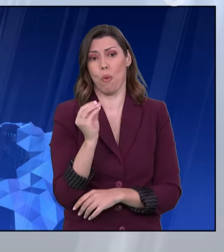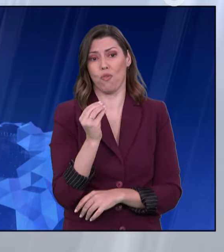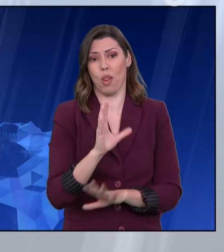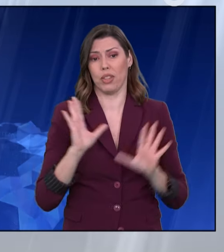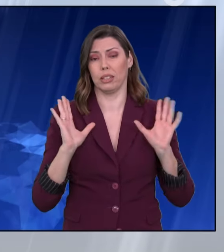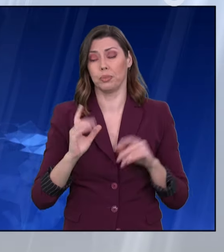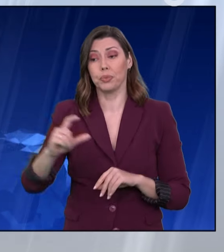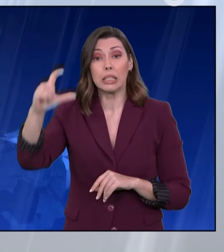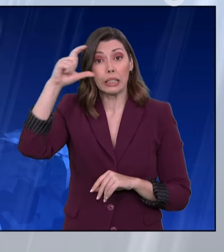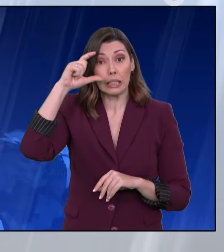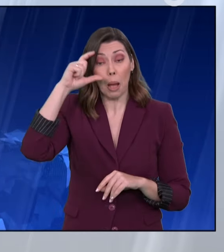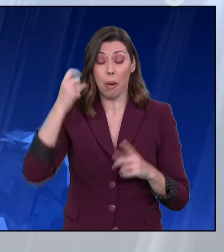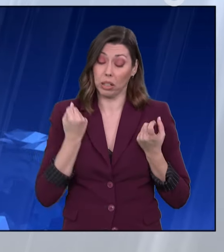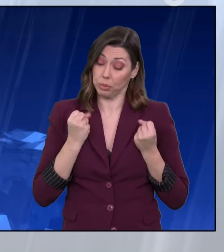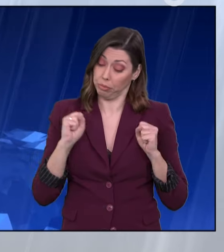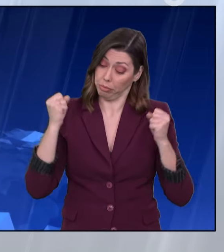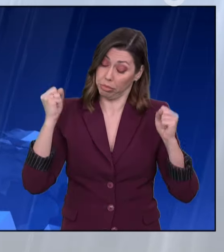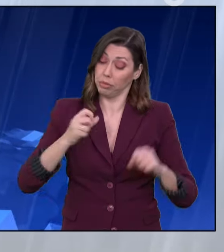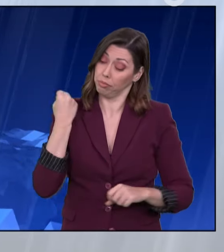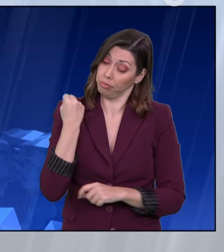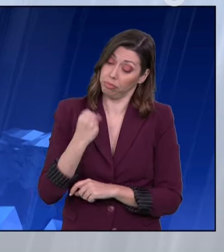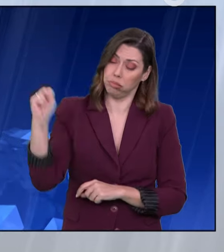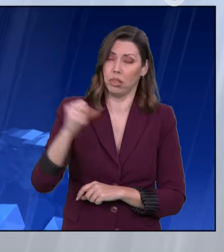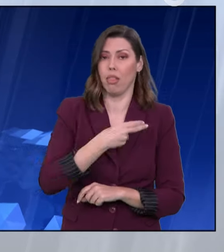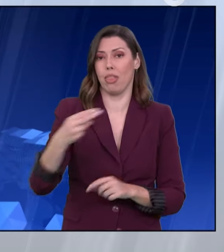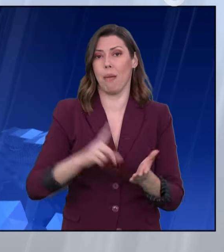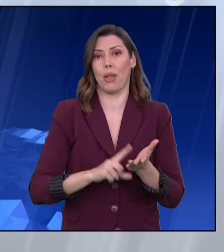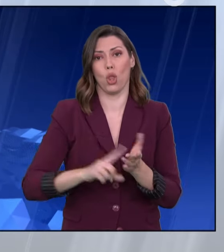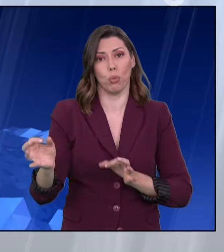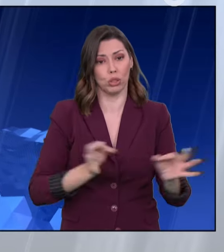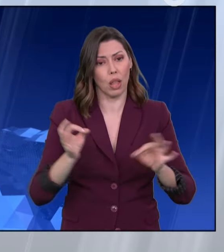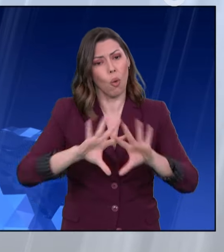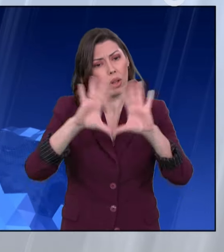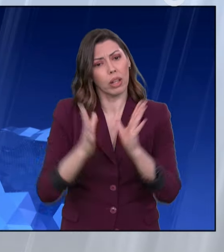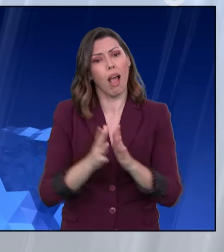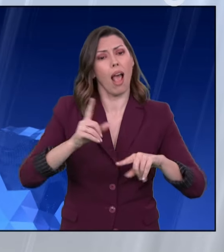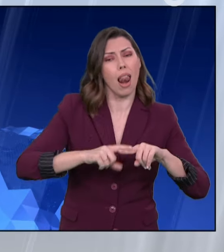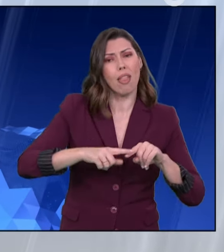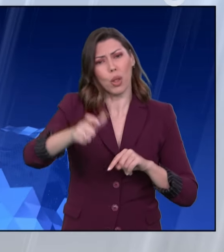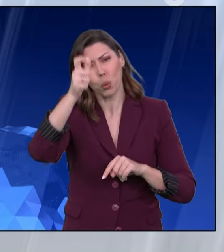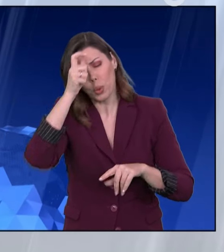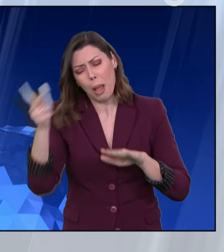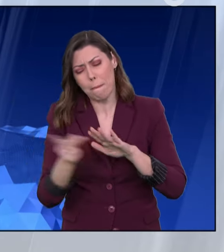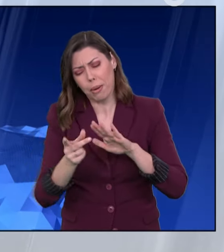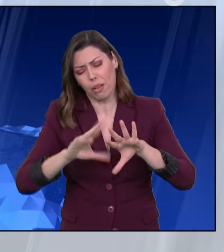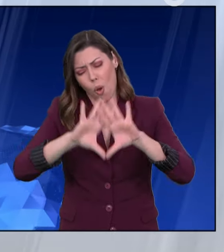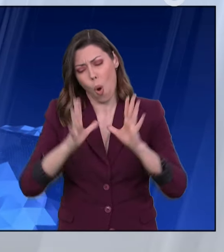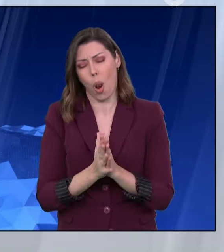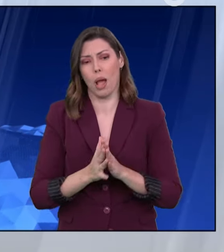Αντώνης Σαμαράς με αφορμή το νομοσχέδιο για τον γάμο των ομόφυλων ζευγαριών αλλά και για τα ελληνοτουρκικά και το μεταναστευτικό. Η κυβέρνηση σήμερα ουσιαστικά